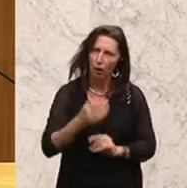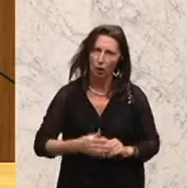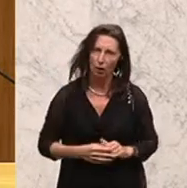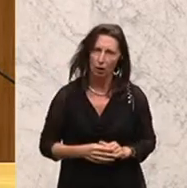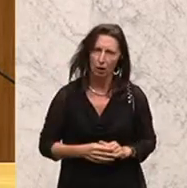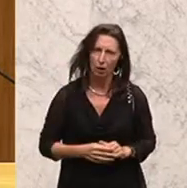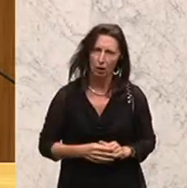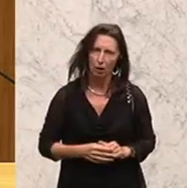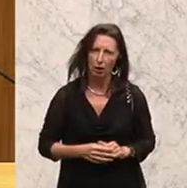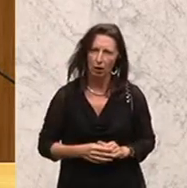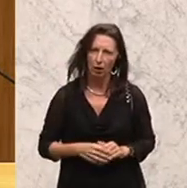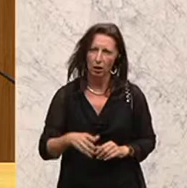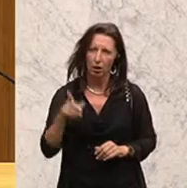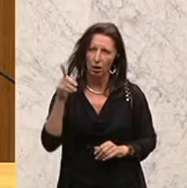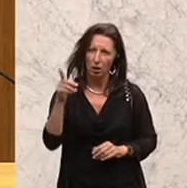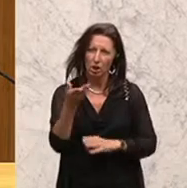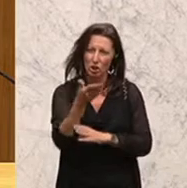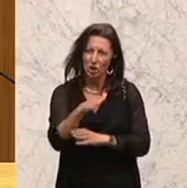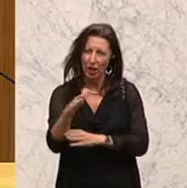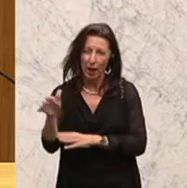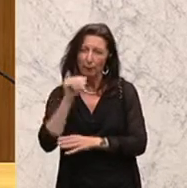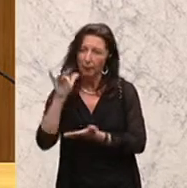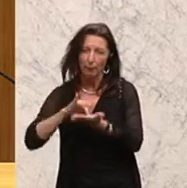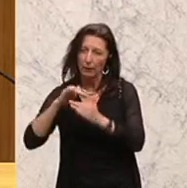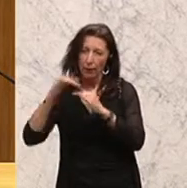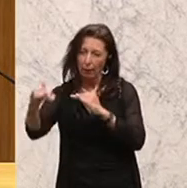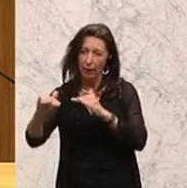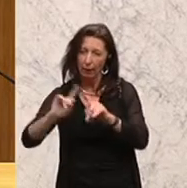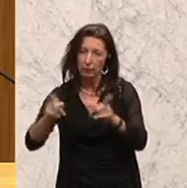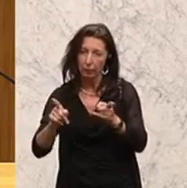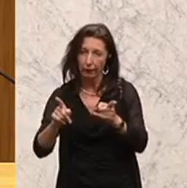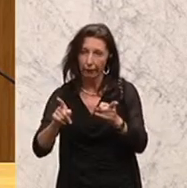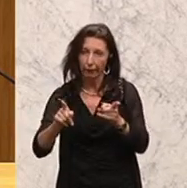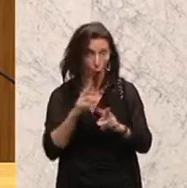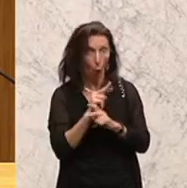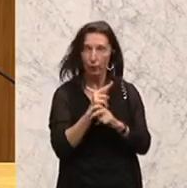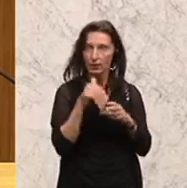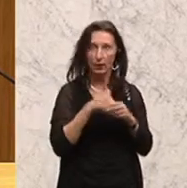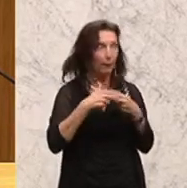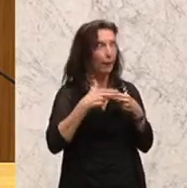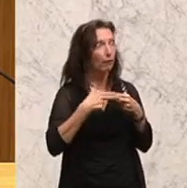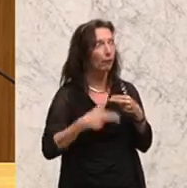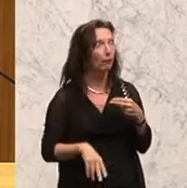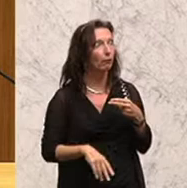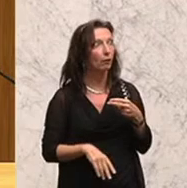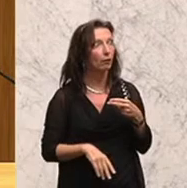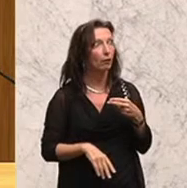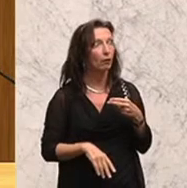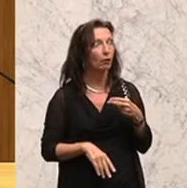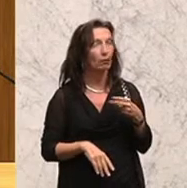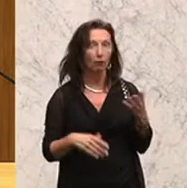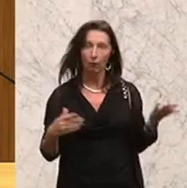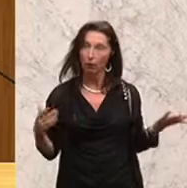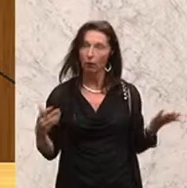das Sterben findet tagtäglich vor deiner Haustüre statt und keiner schaut hin. Dann kommt eben das Sterben zu dir.